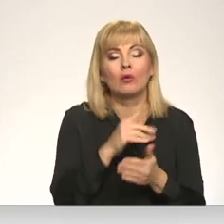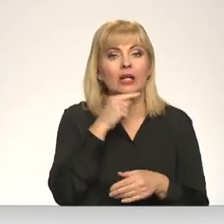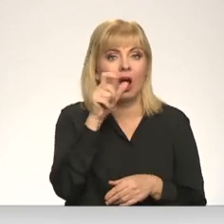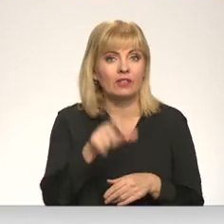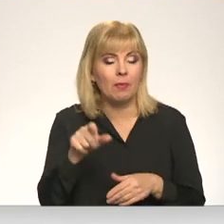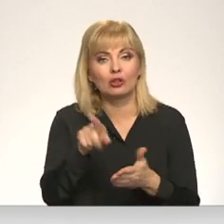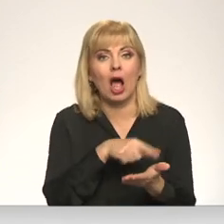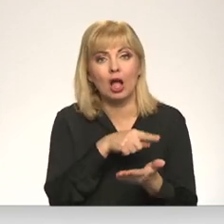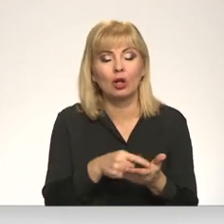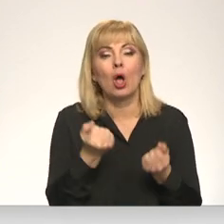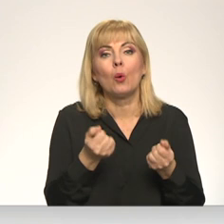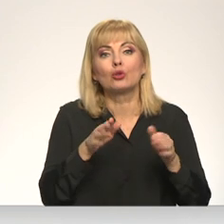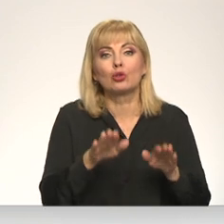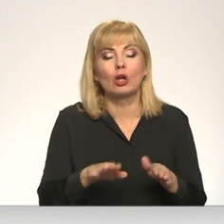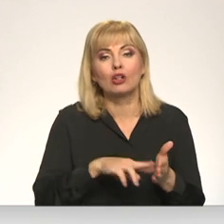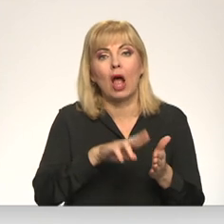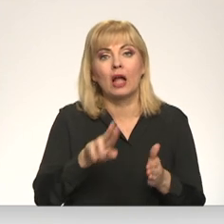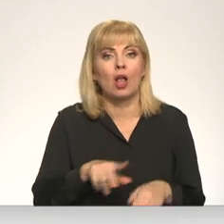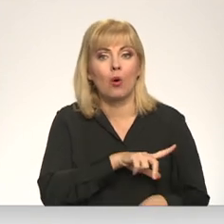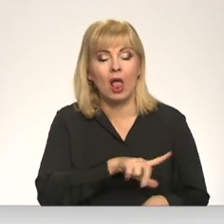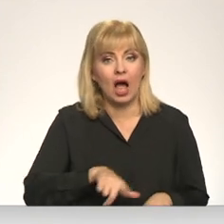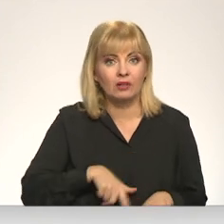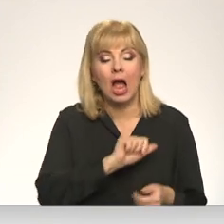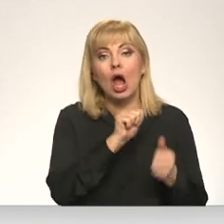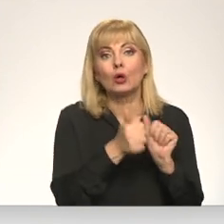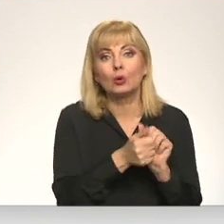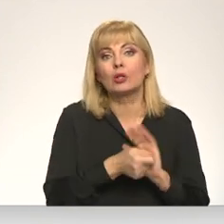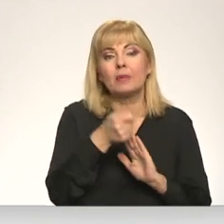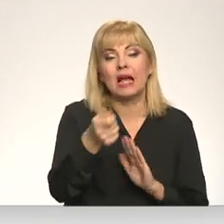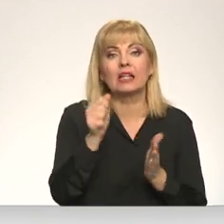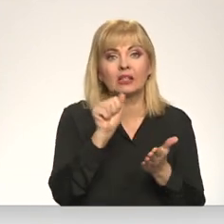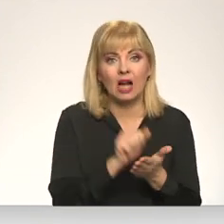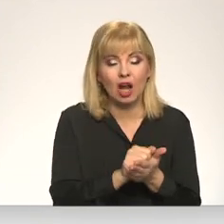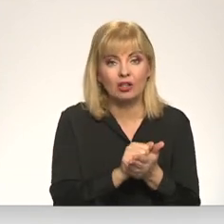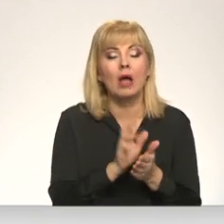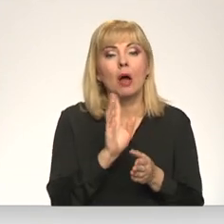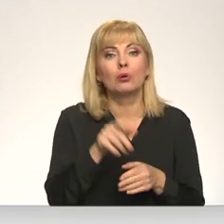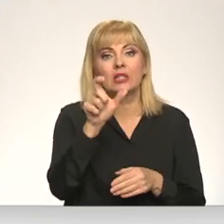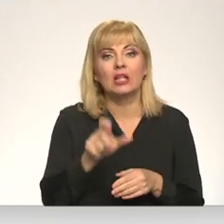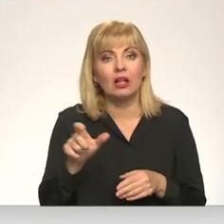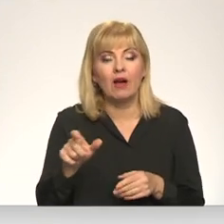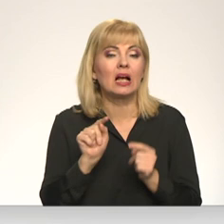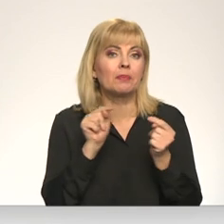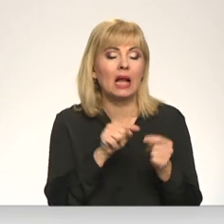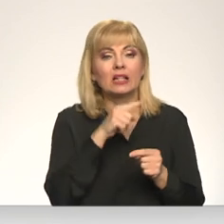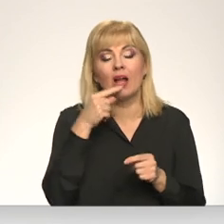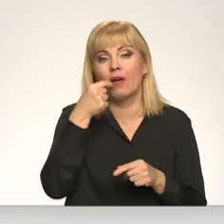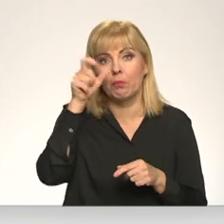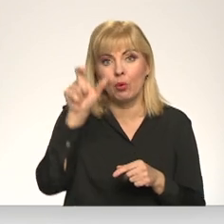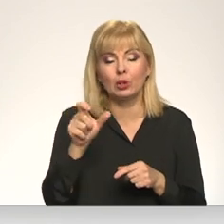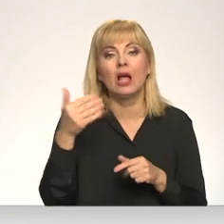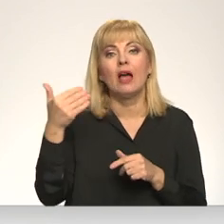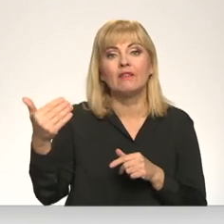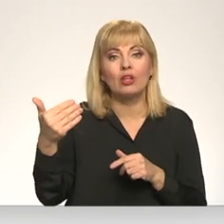pilsuņu no lietu uzturēšanās atļaujas Latvijā. Grozjums viesniekajā redekcijā skart arī cilvēks, kur ir pret Krievijas prezidenta,